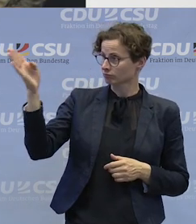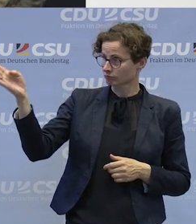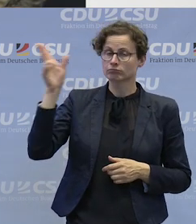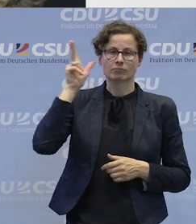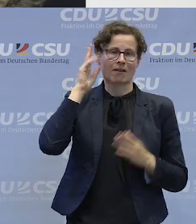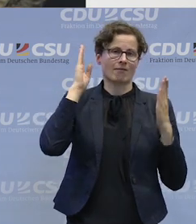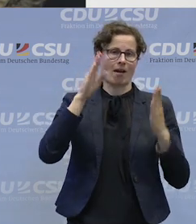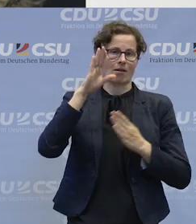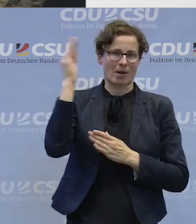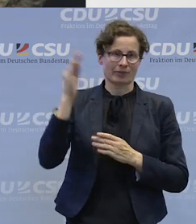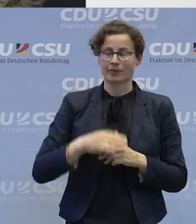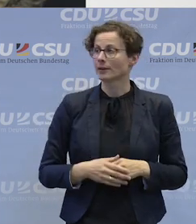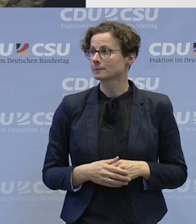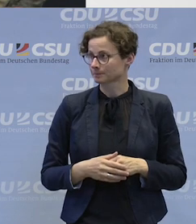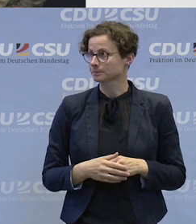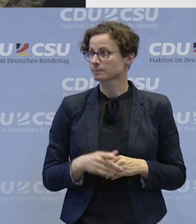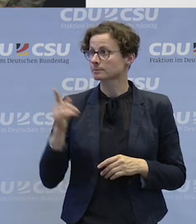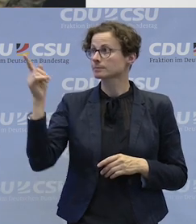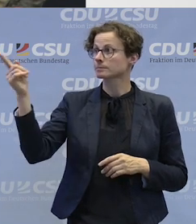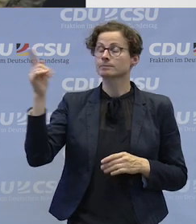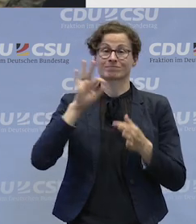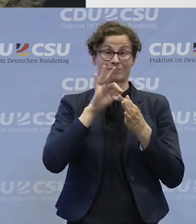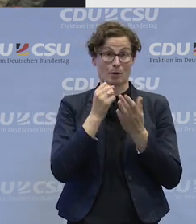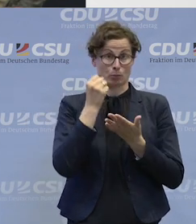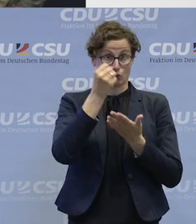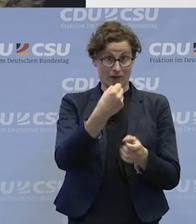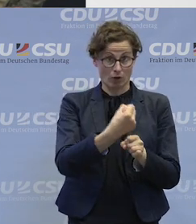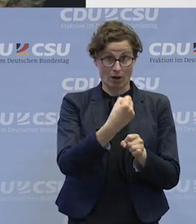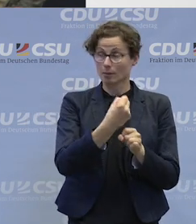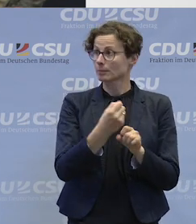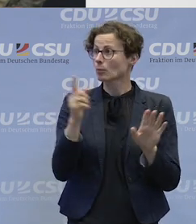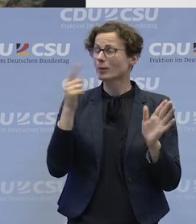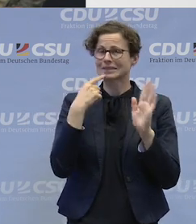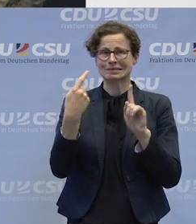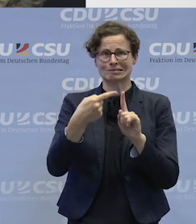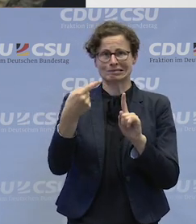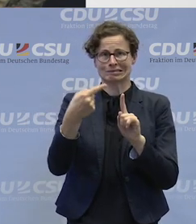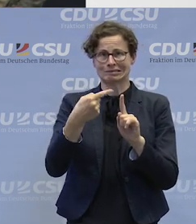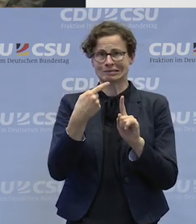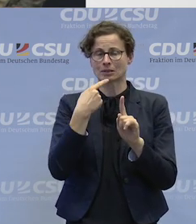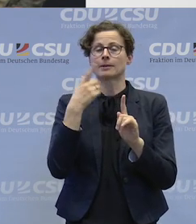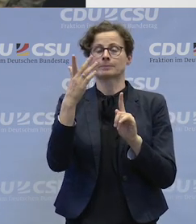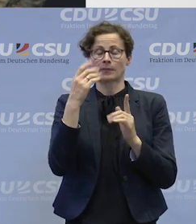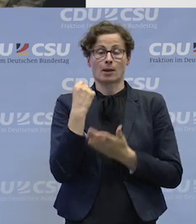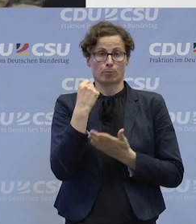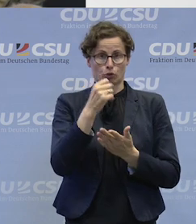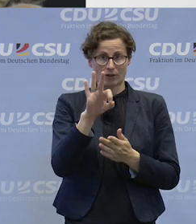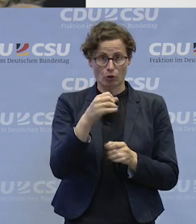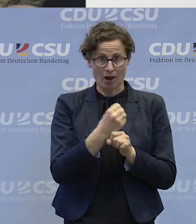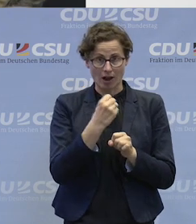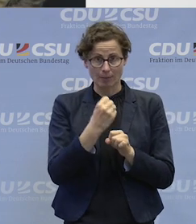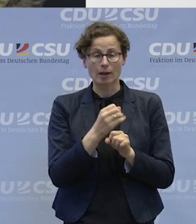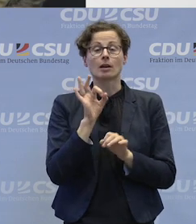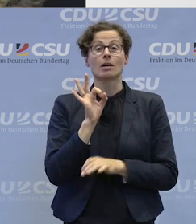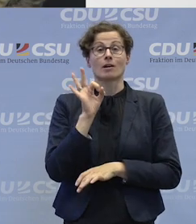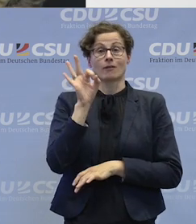wieder den Fachmann am besten. Also das richtet sich, das Budget für Arbeit richtet sich Sekunde, Ihr Mikro ist noch nicht an. Das Budget für Arbeit richtet sich